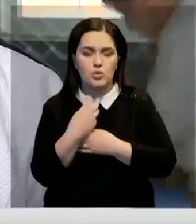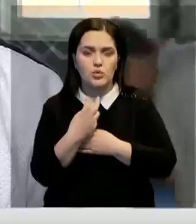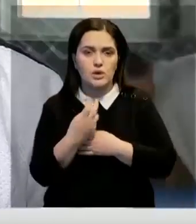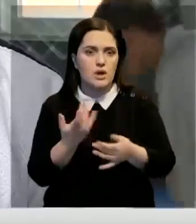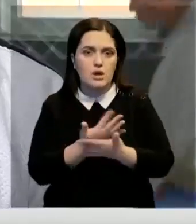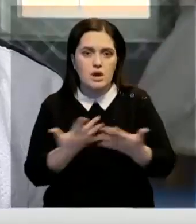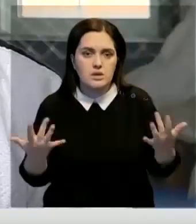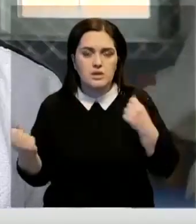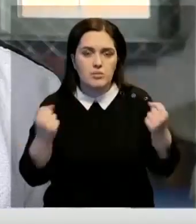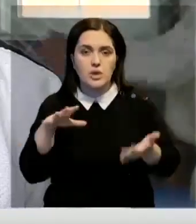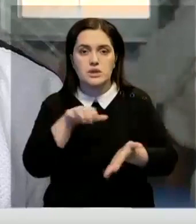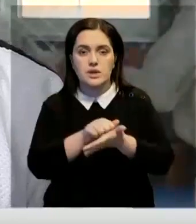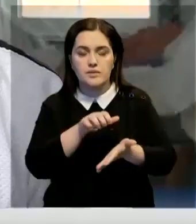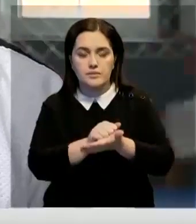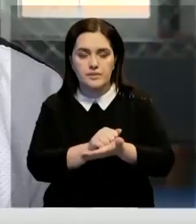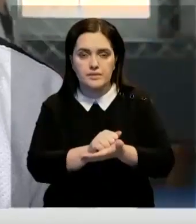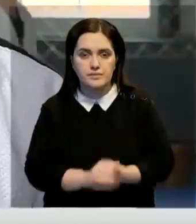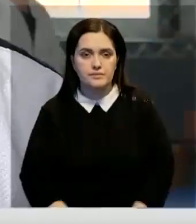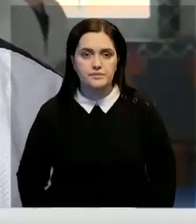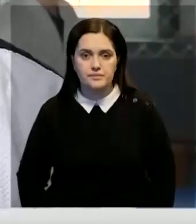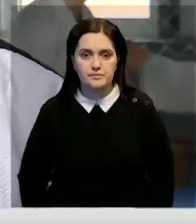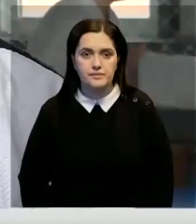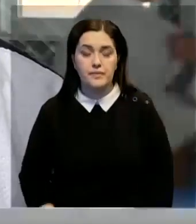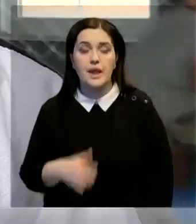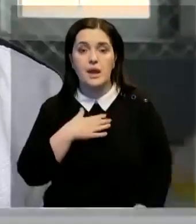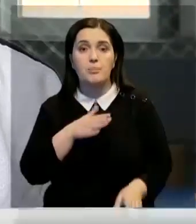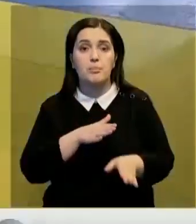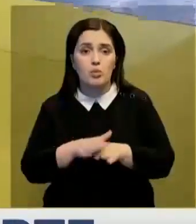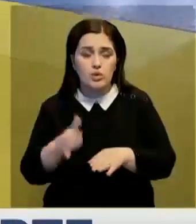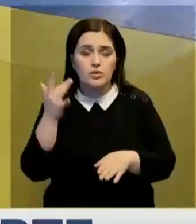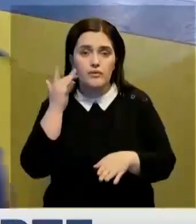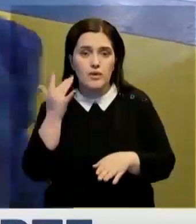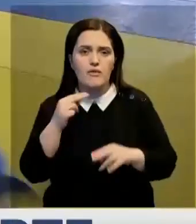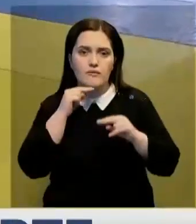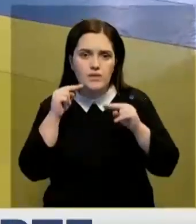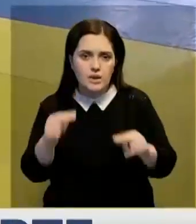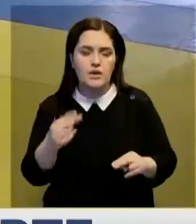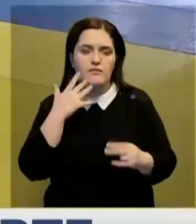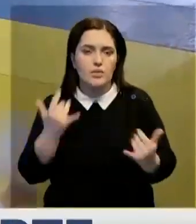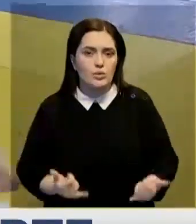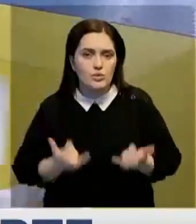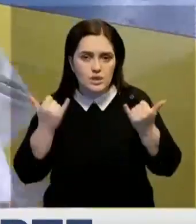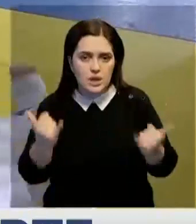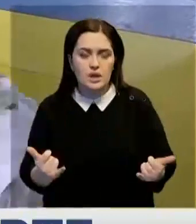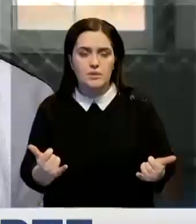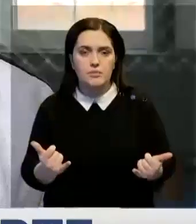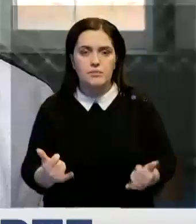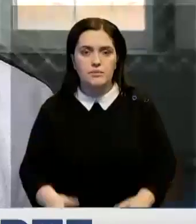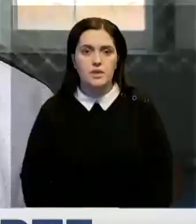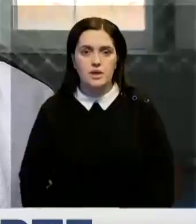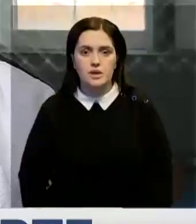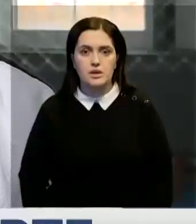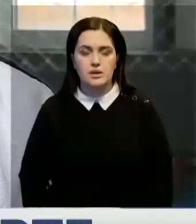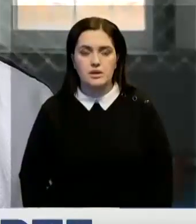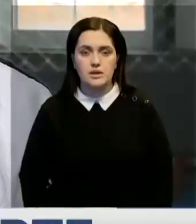на другие виды. Другие виды тоже занимаются. Мы полностью оказываем им, внимание уделяем. И это хорошее дело, я думаю. Они